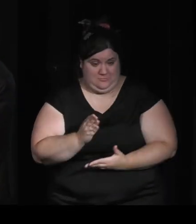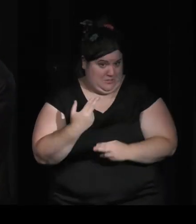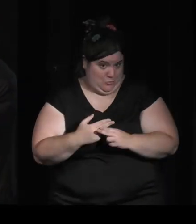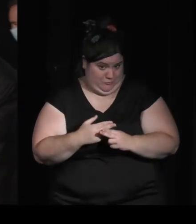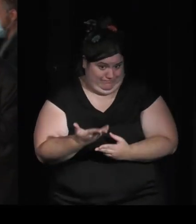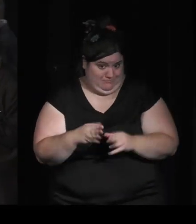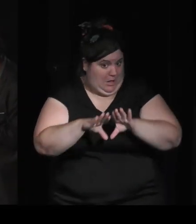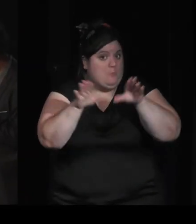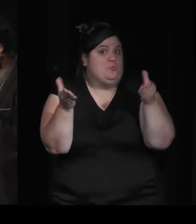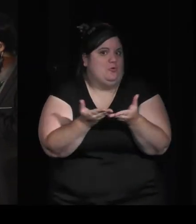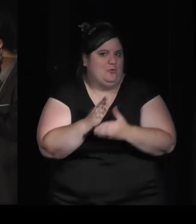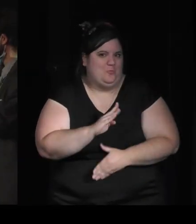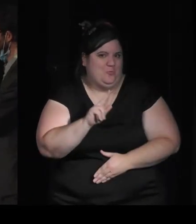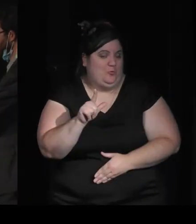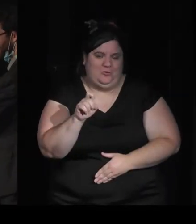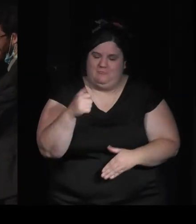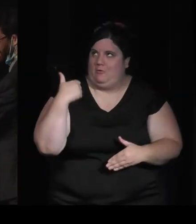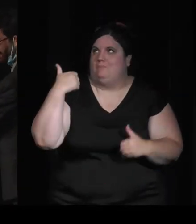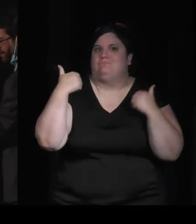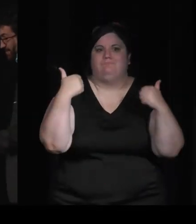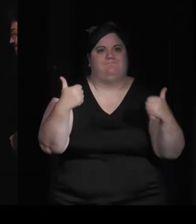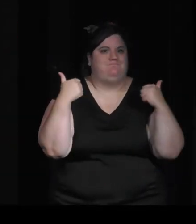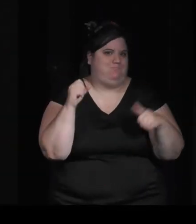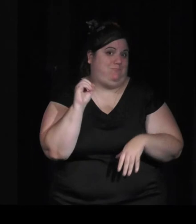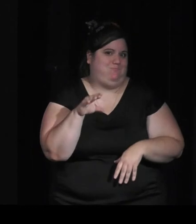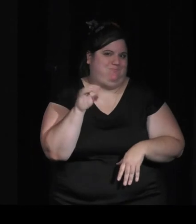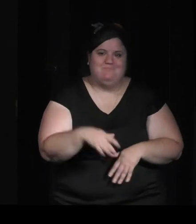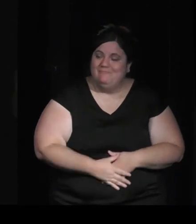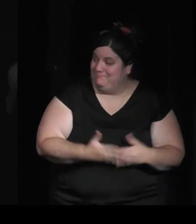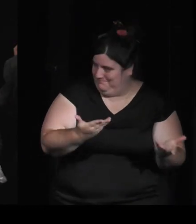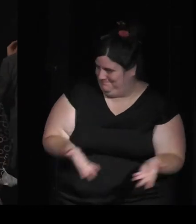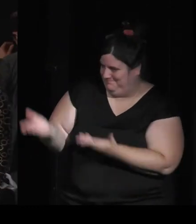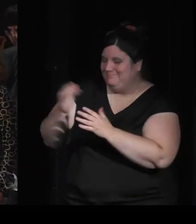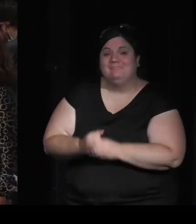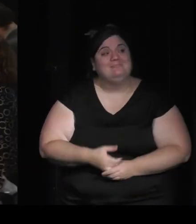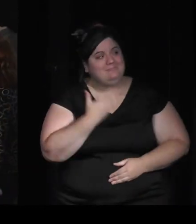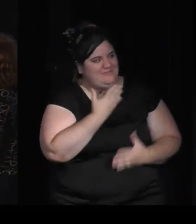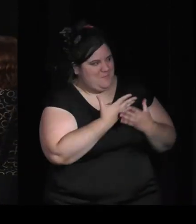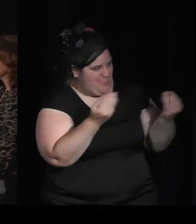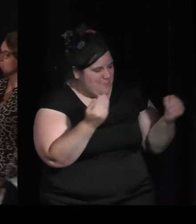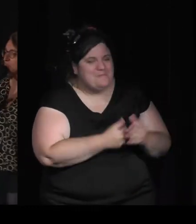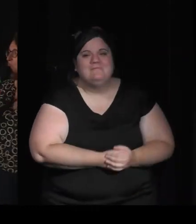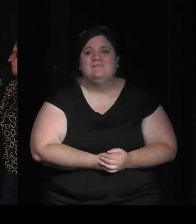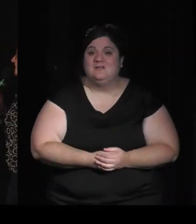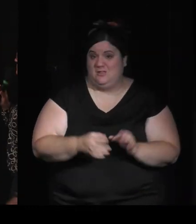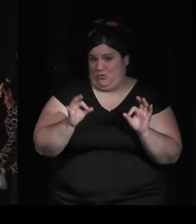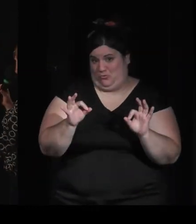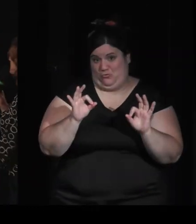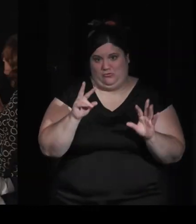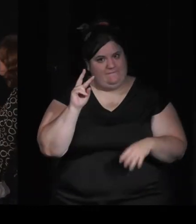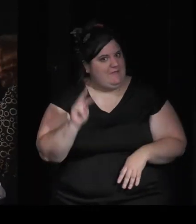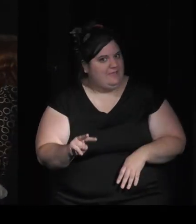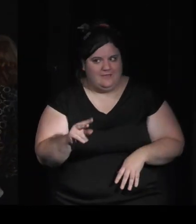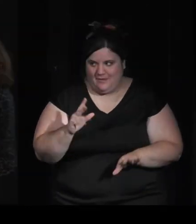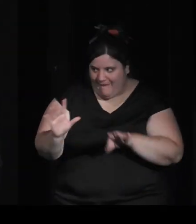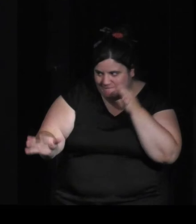fantastique Catherine c'est à toi Merci beaucoup Nathanael et je ne peux que dire ça Bull c'est à voir